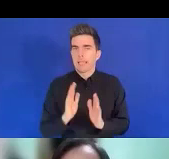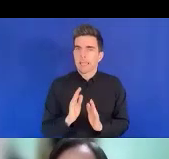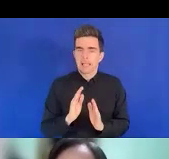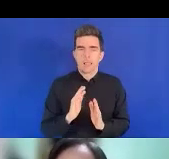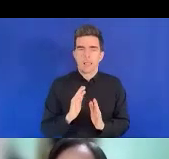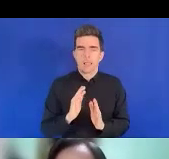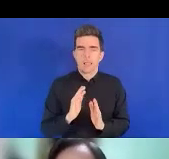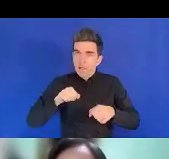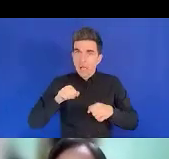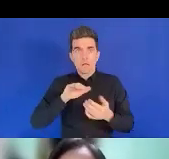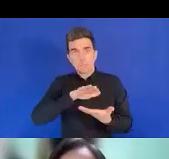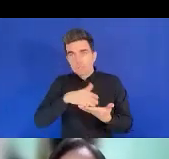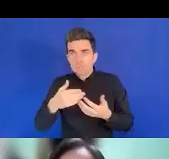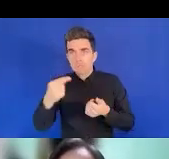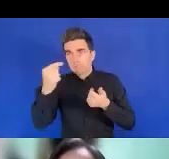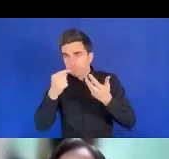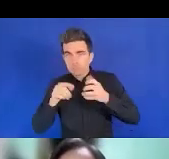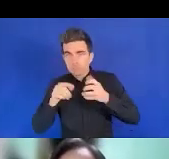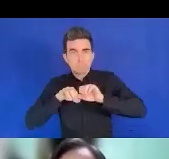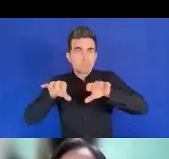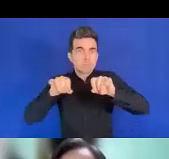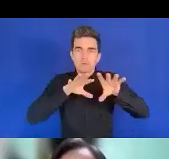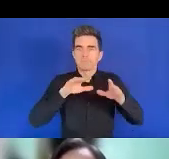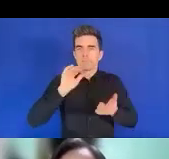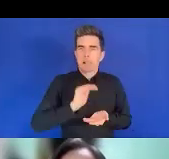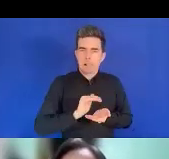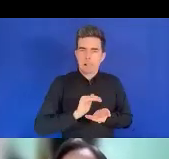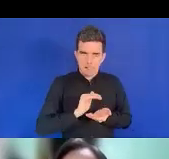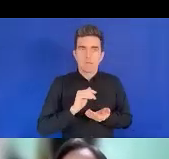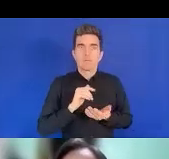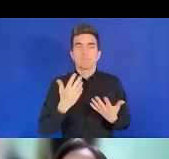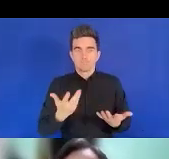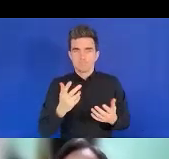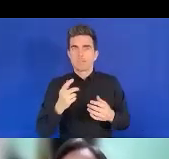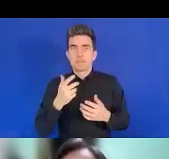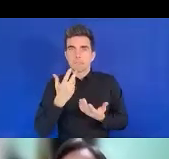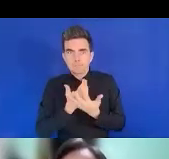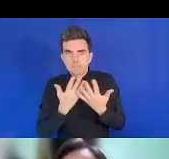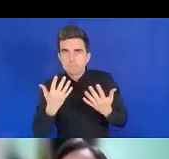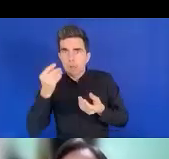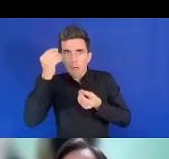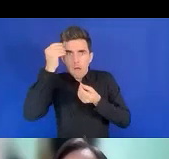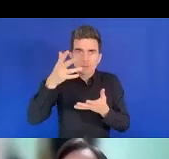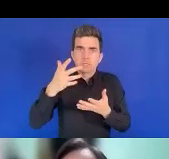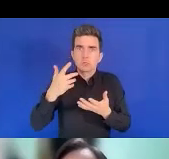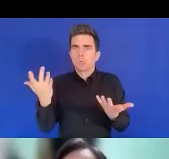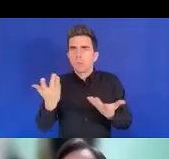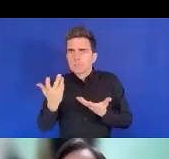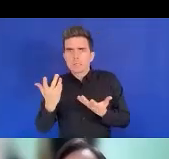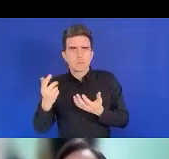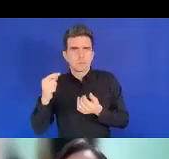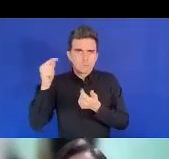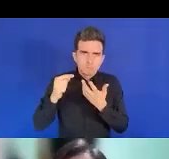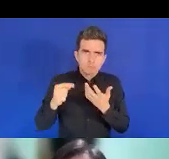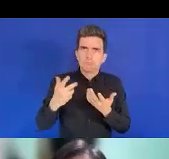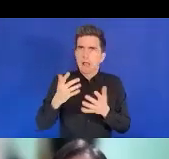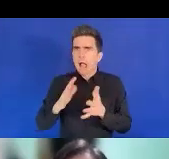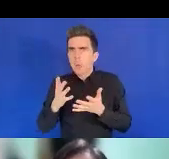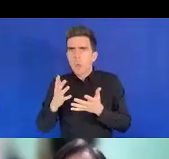limité, il y a un accès limité des personnes handicapées. Deuxièmement, il y a le faible